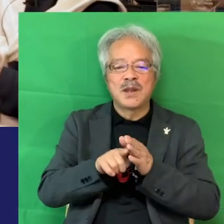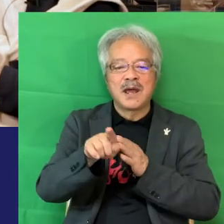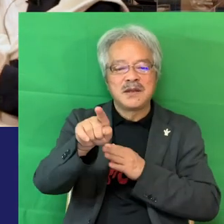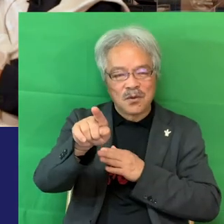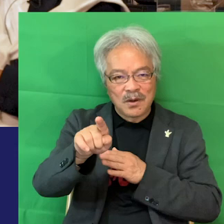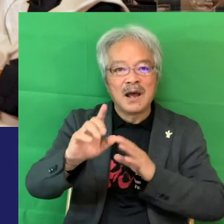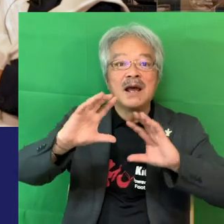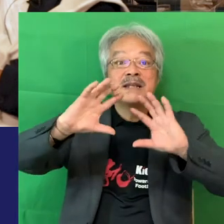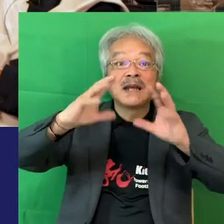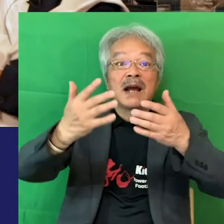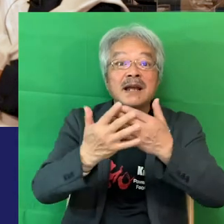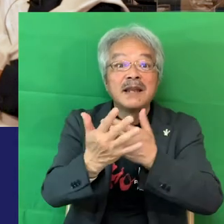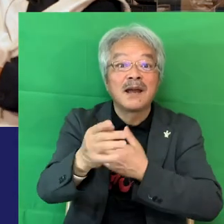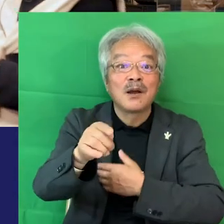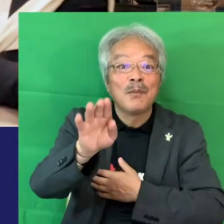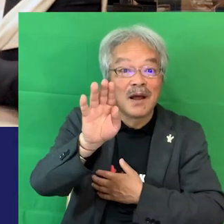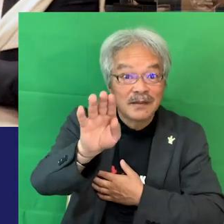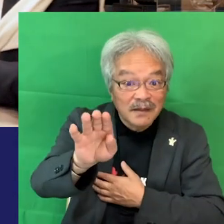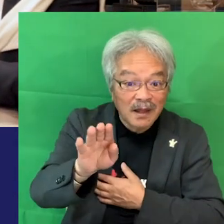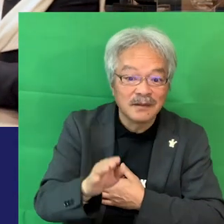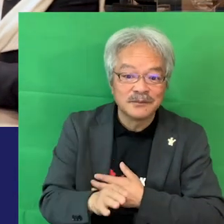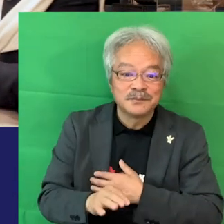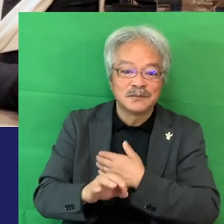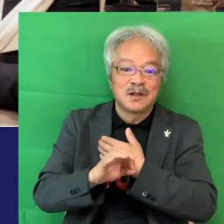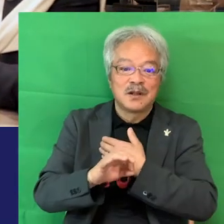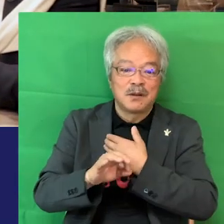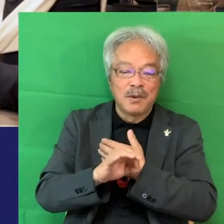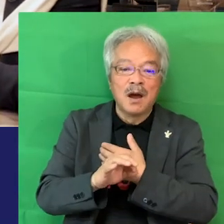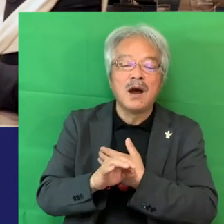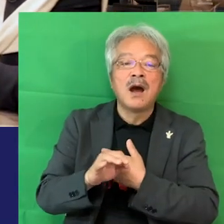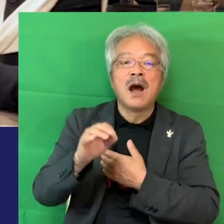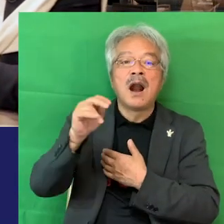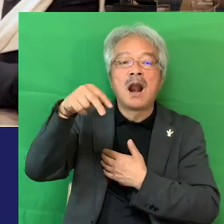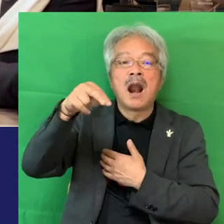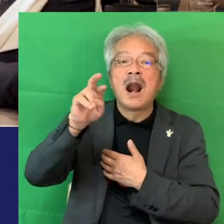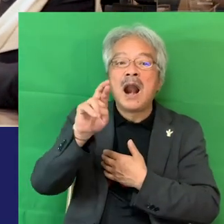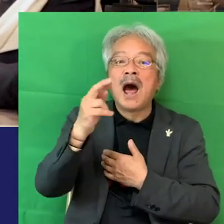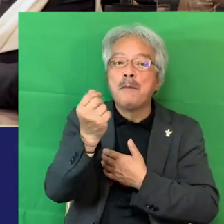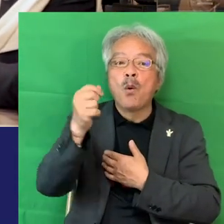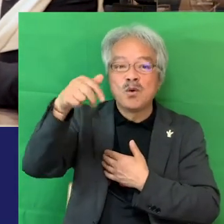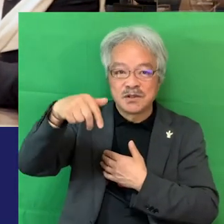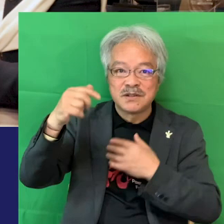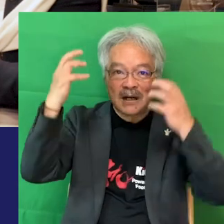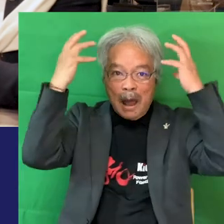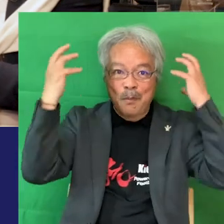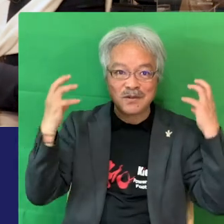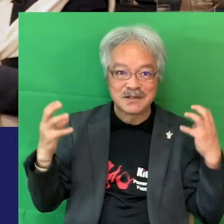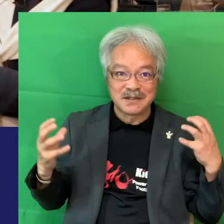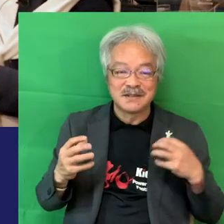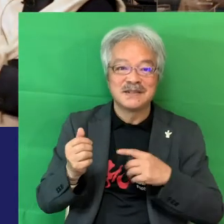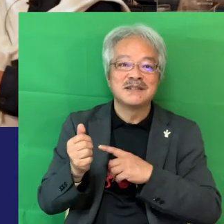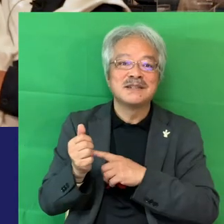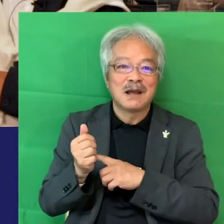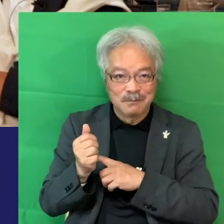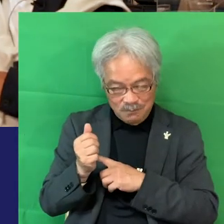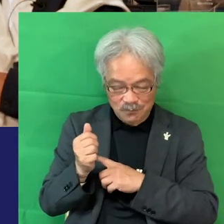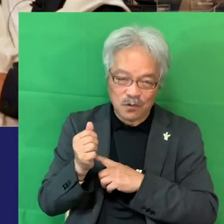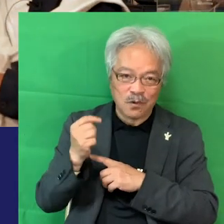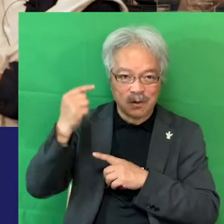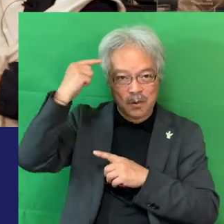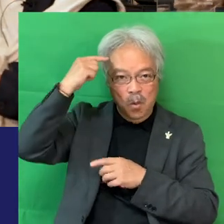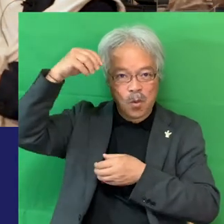あってだから言うならばラモスさんも濃厚促で倒られてそうですよねだから出れたりとかもあラモスさんってすごそう